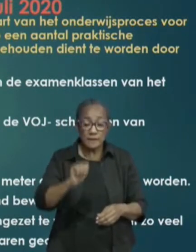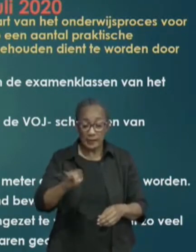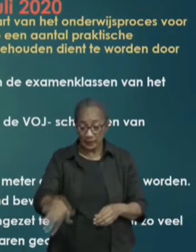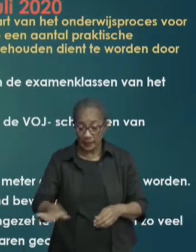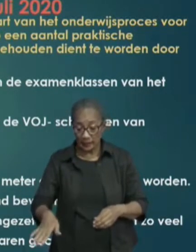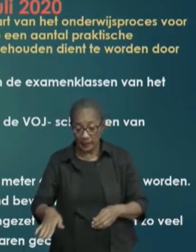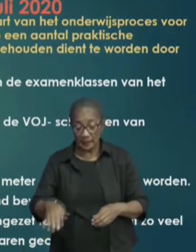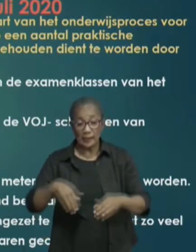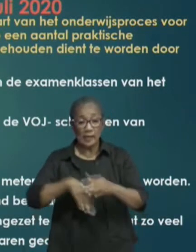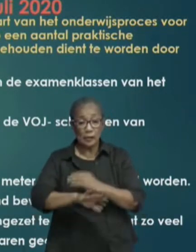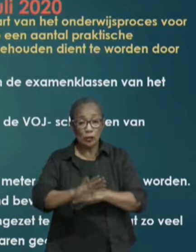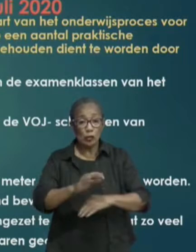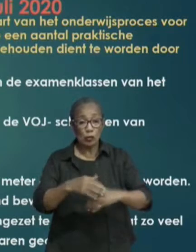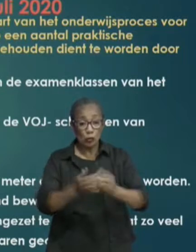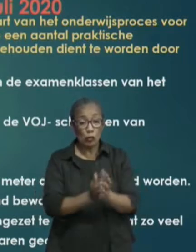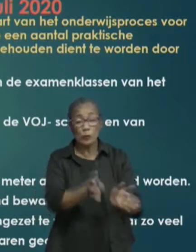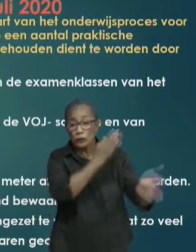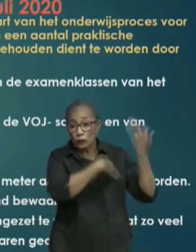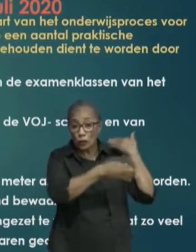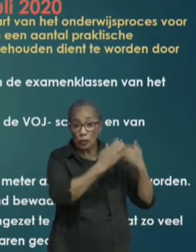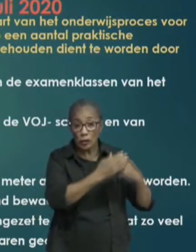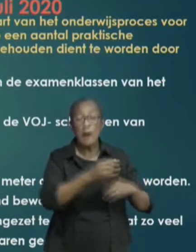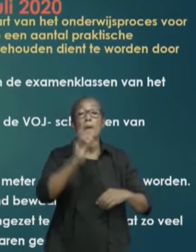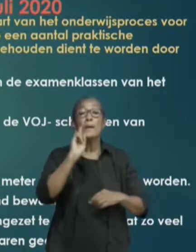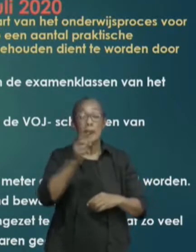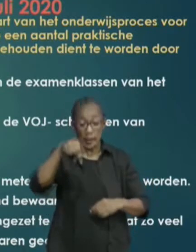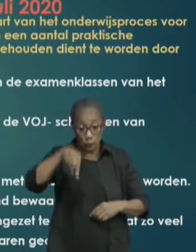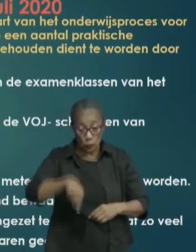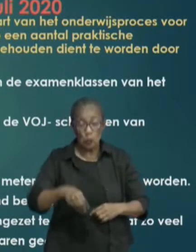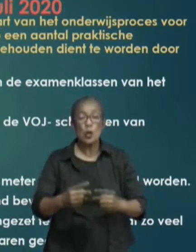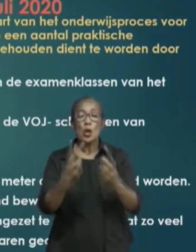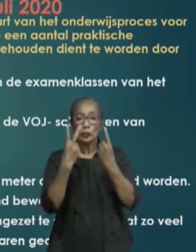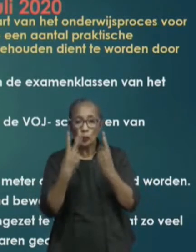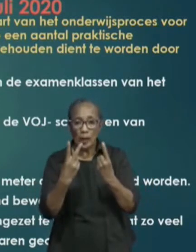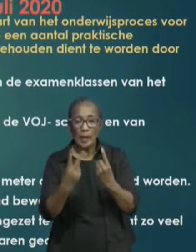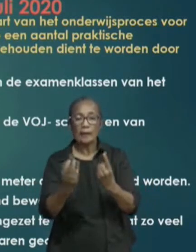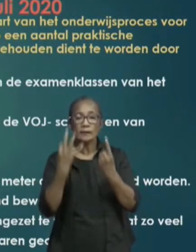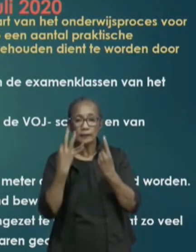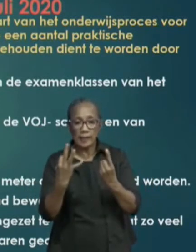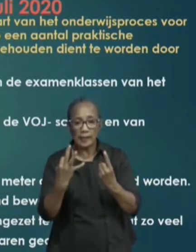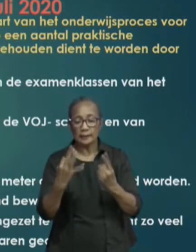klas en nu zal het zijn maximaal 12, 13.